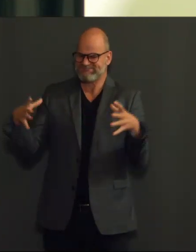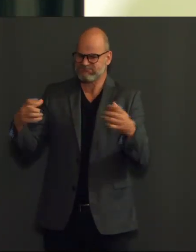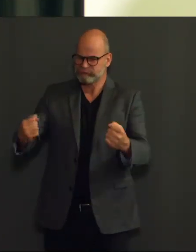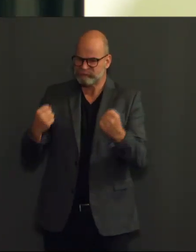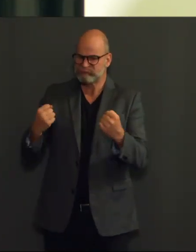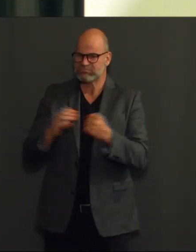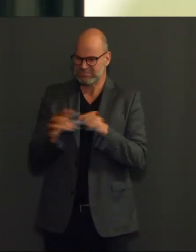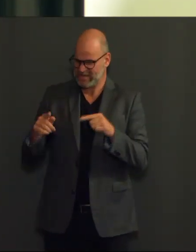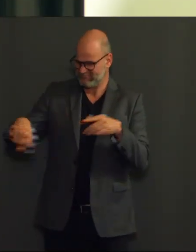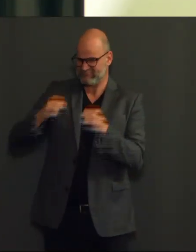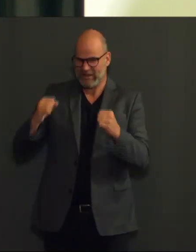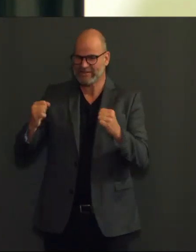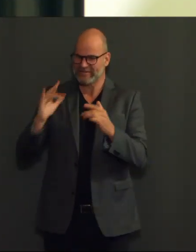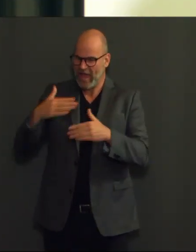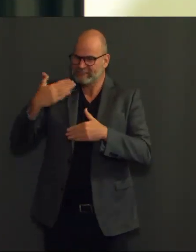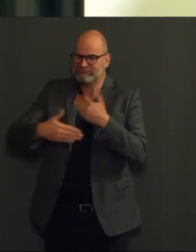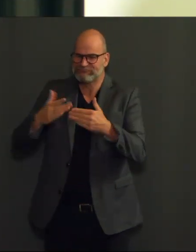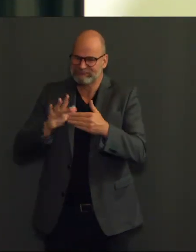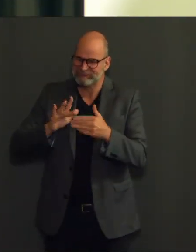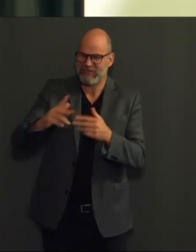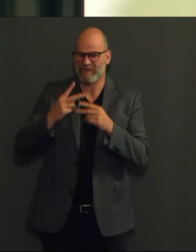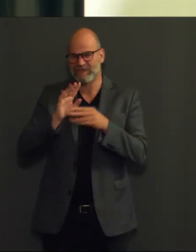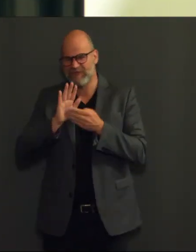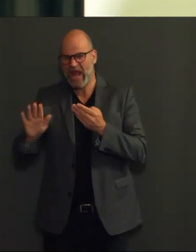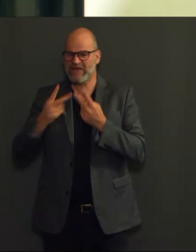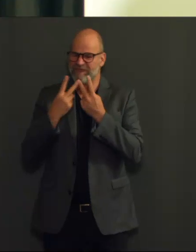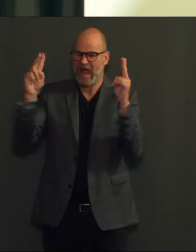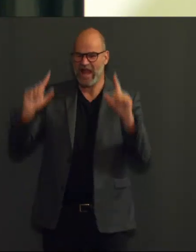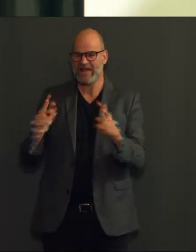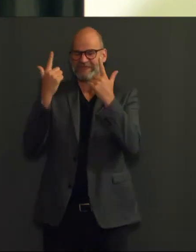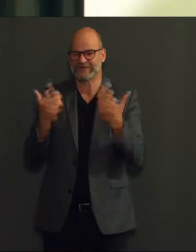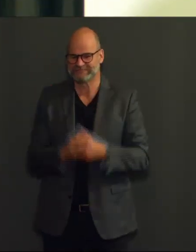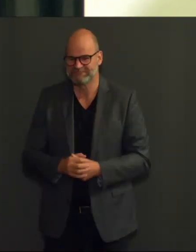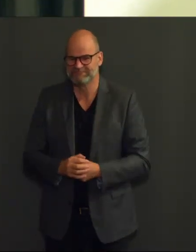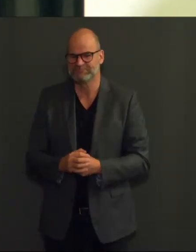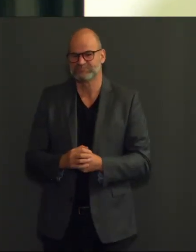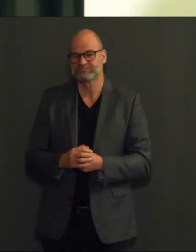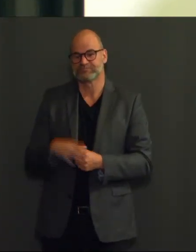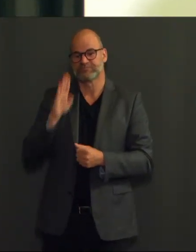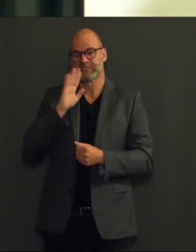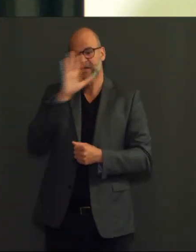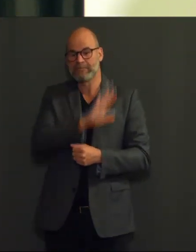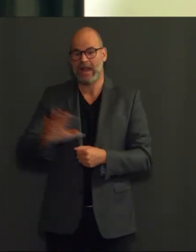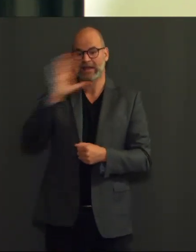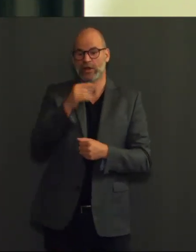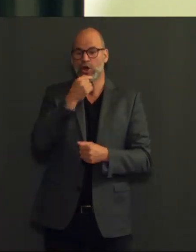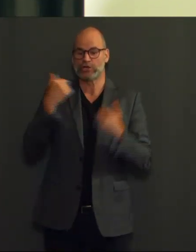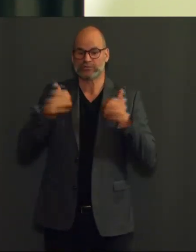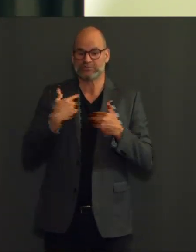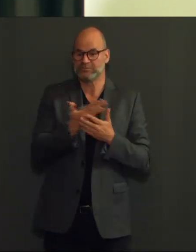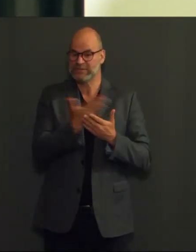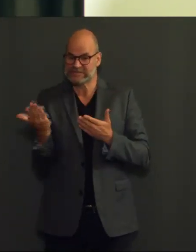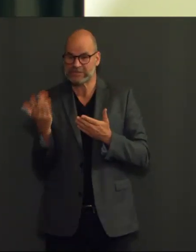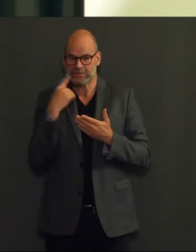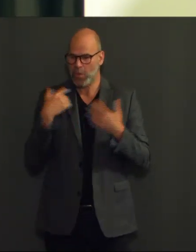Onze oudere bevolking heeft ons al het goede voorbeeld gegeven. Met een vaccinatiegraad van 91% bij de 80-plussers,